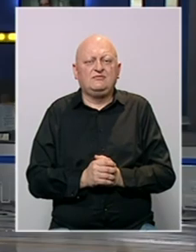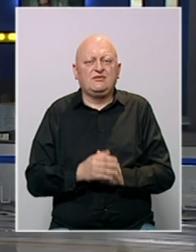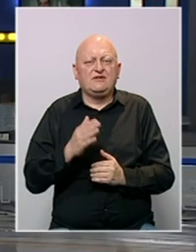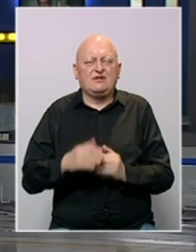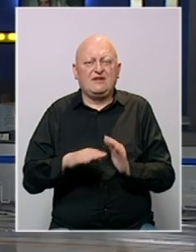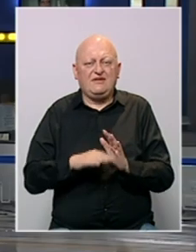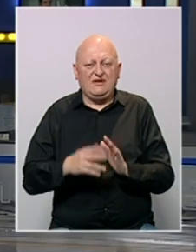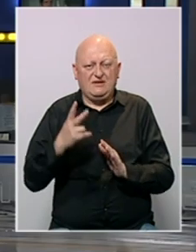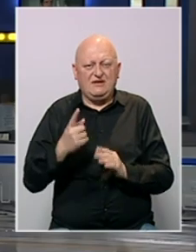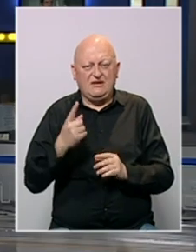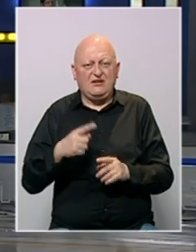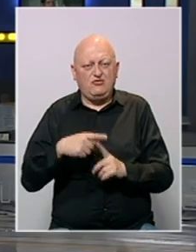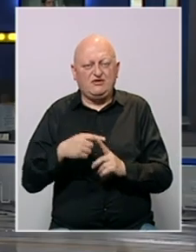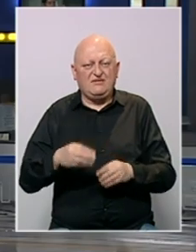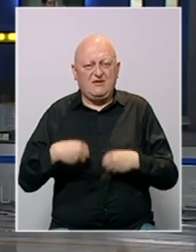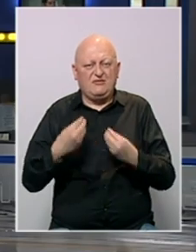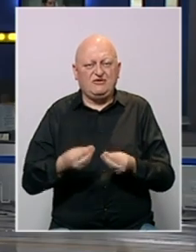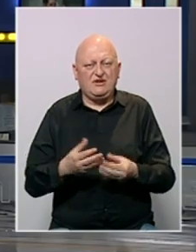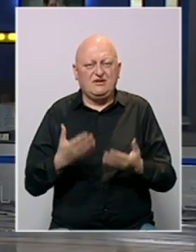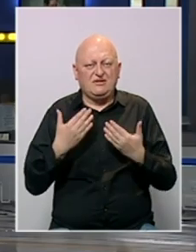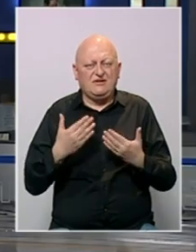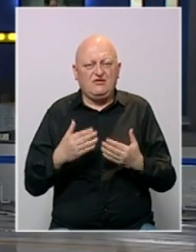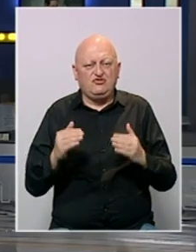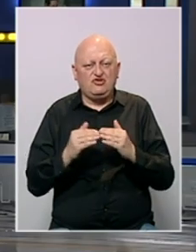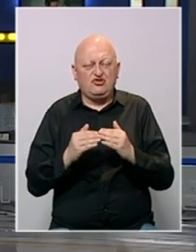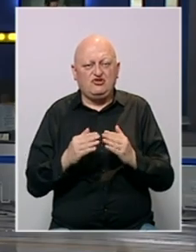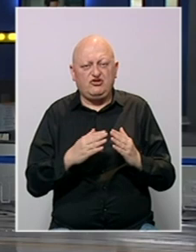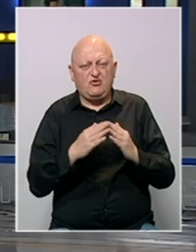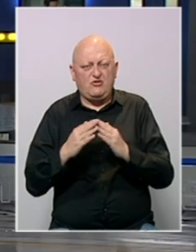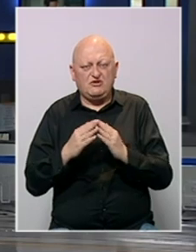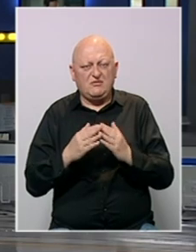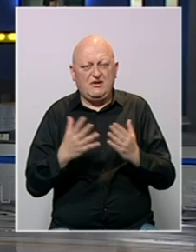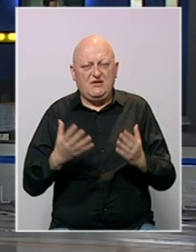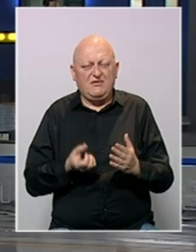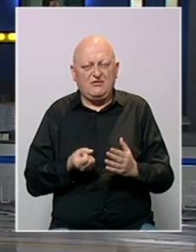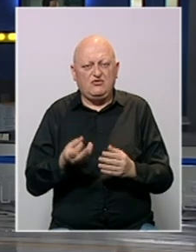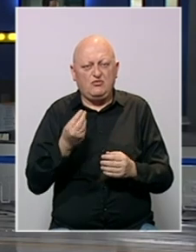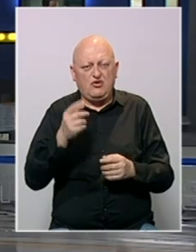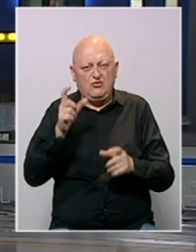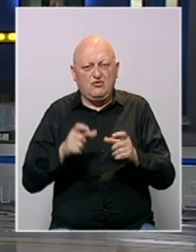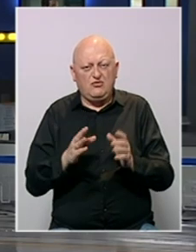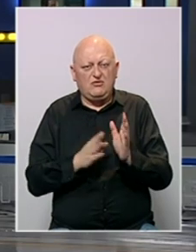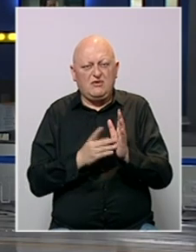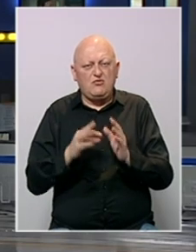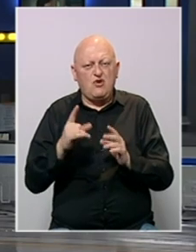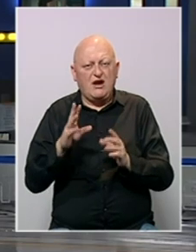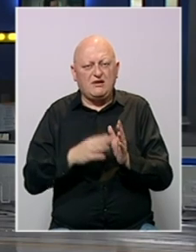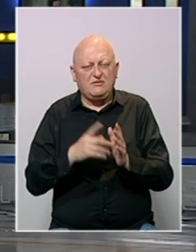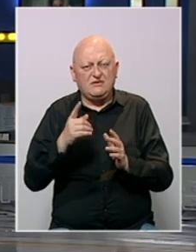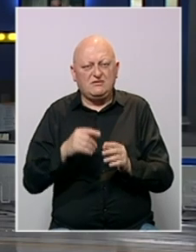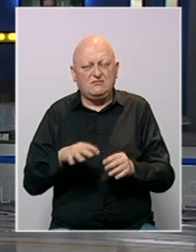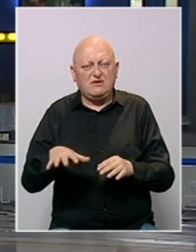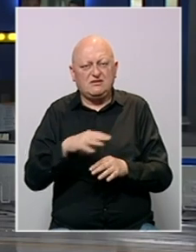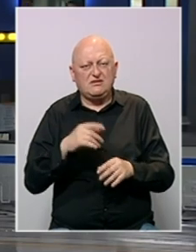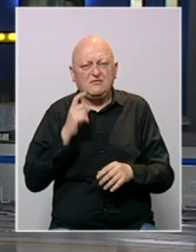Za kraj dnevnika 3 jedna pozitivna priča. Zahvaljujući složnim komšijama te velikom broju dobrih ljudi, Muharem iz